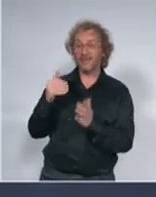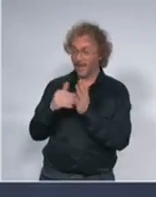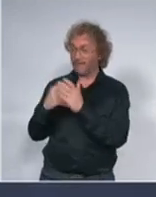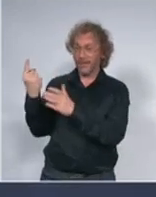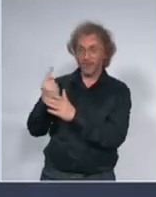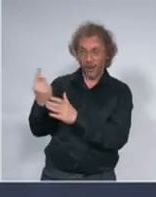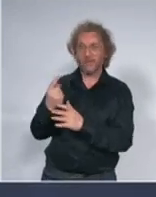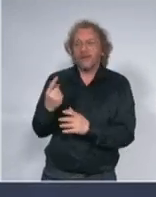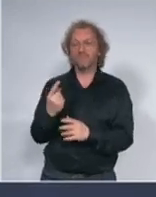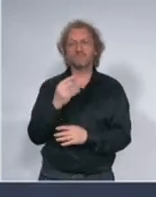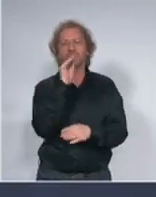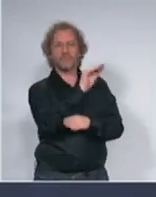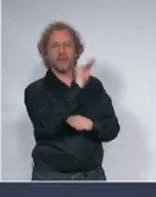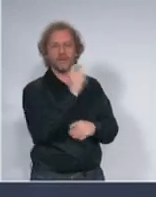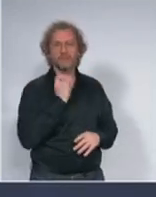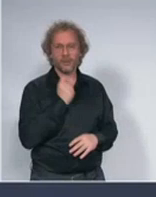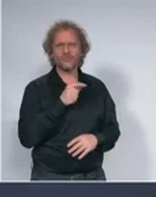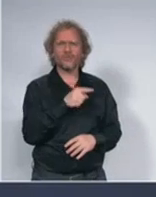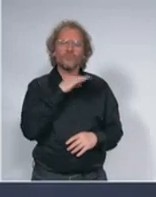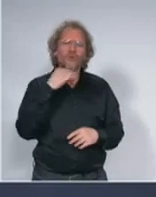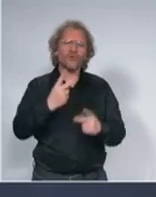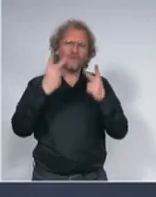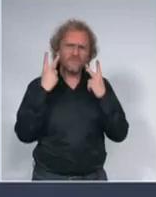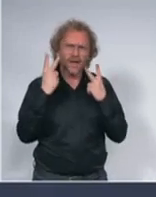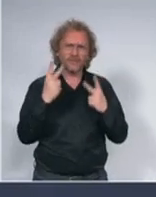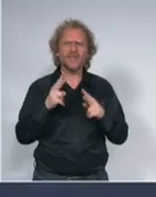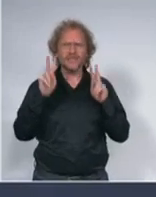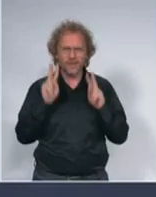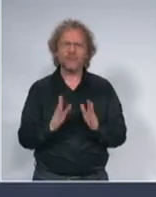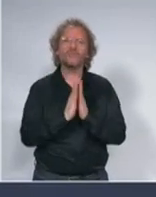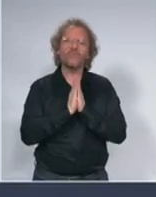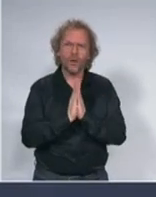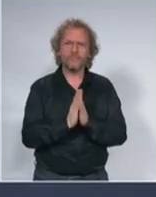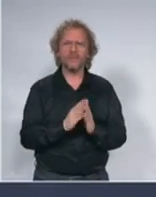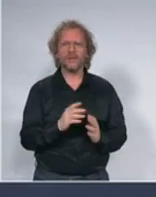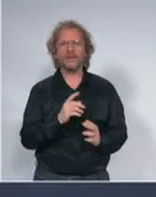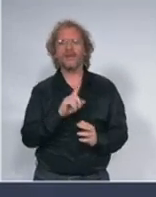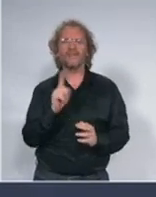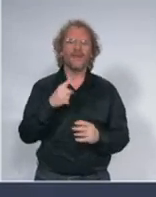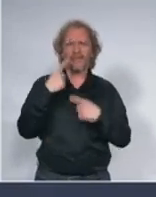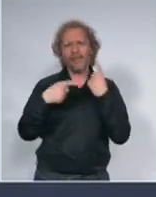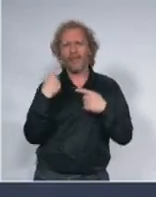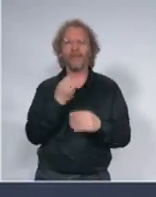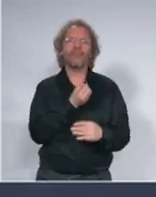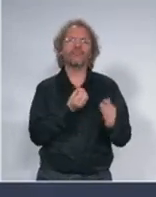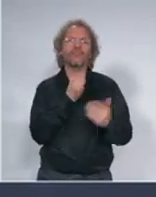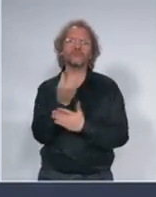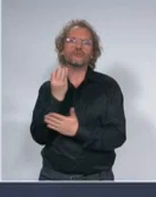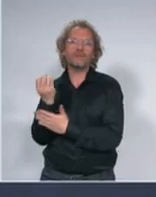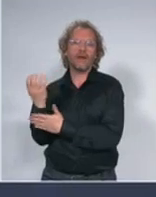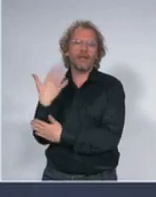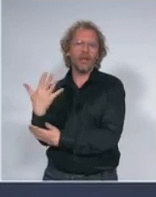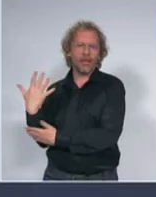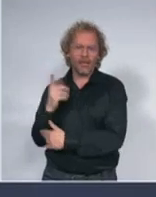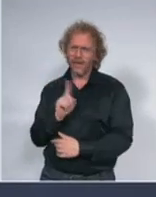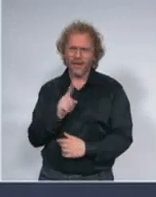izuzetno važno i ja zaista molim građane ni ovo tužakanje ovo je od koljučne važnosti da mi